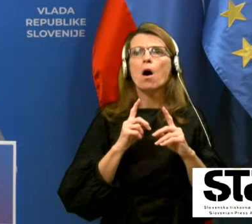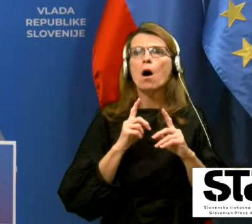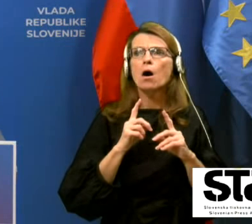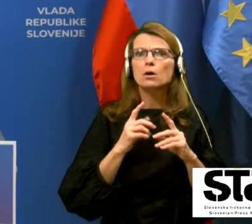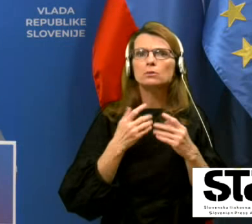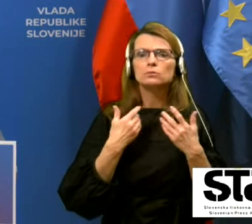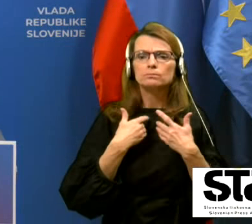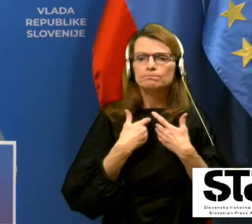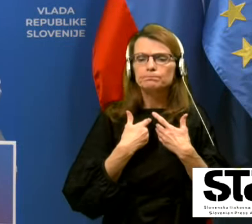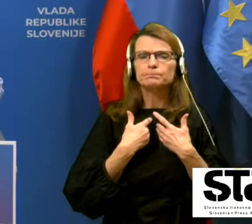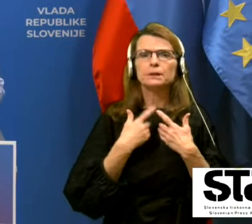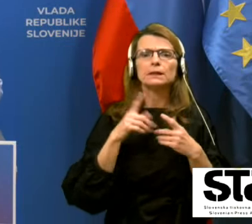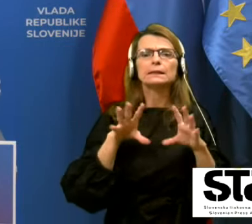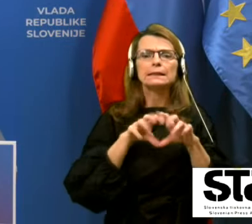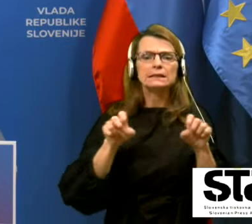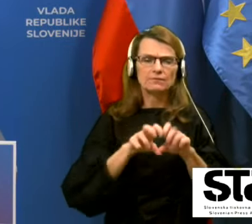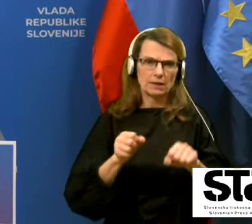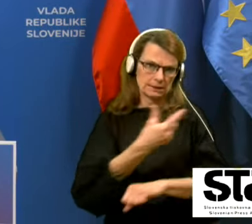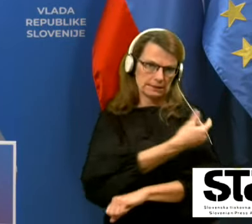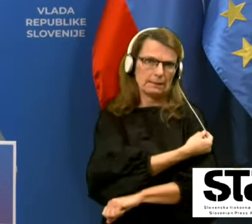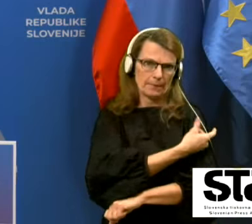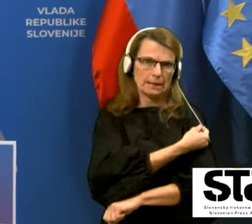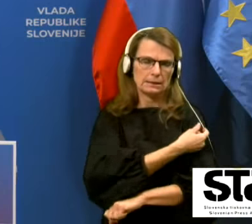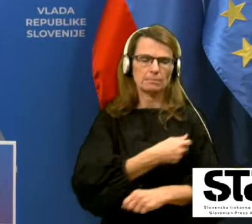cepljenje. Hvala lepa.